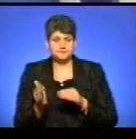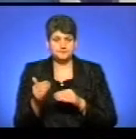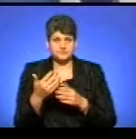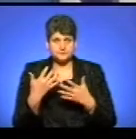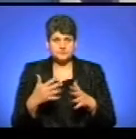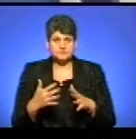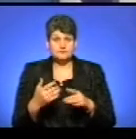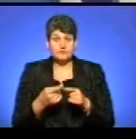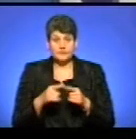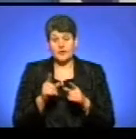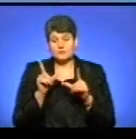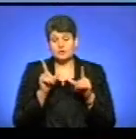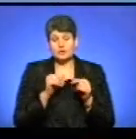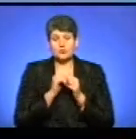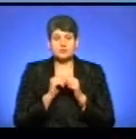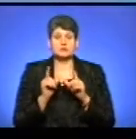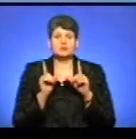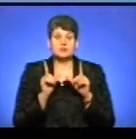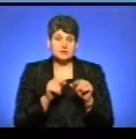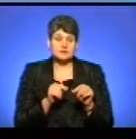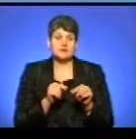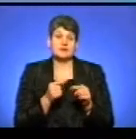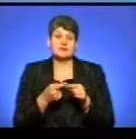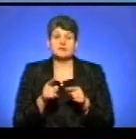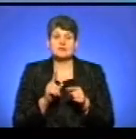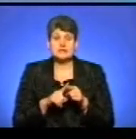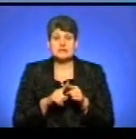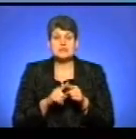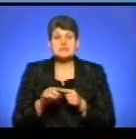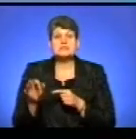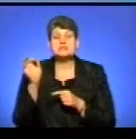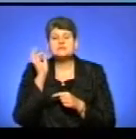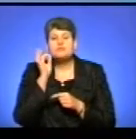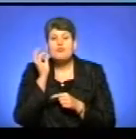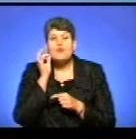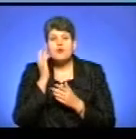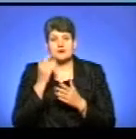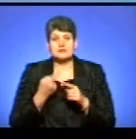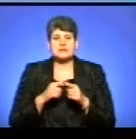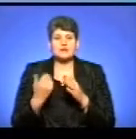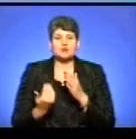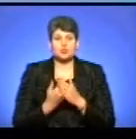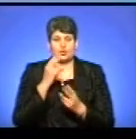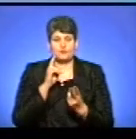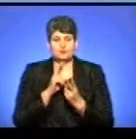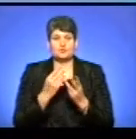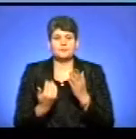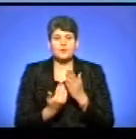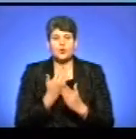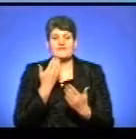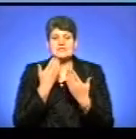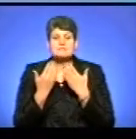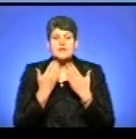що це такі поїздки, кожна поїздка, правильно, як сказала Кристина, це спогади, це нові зустрічі, нове спілкування.